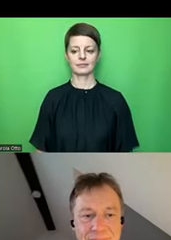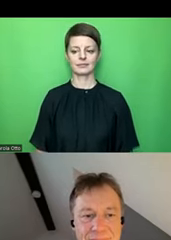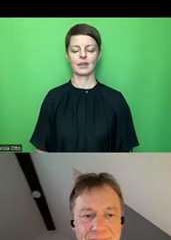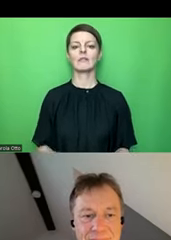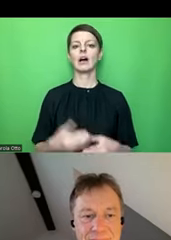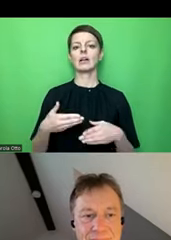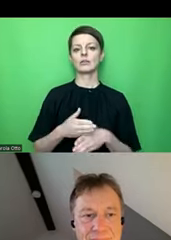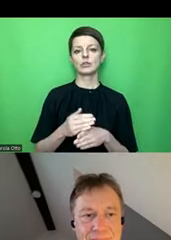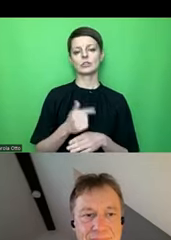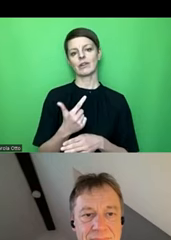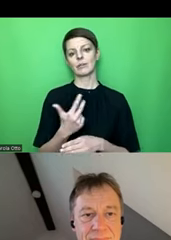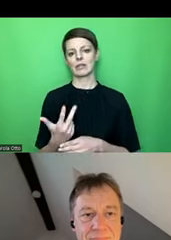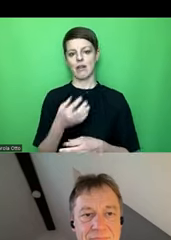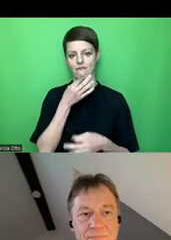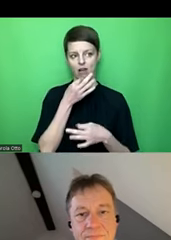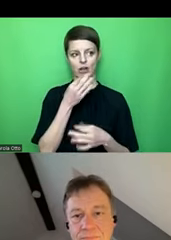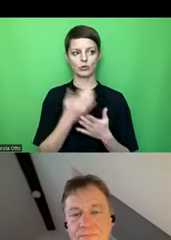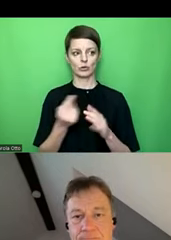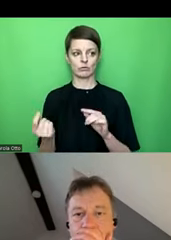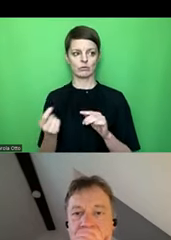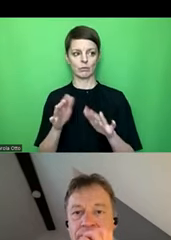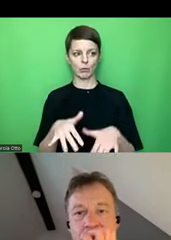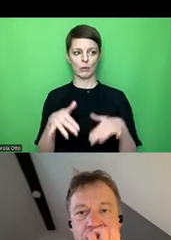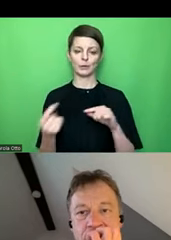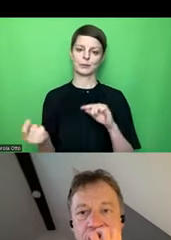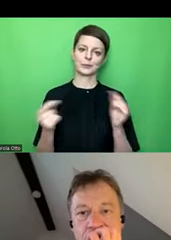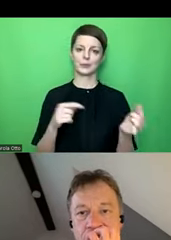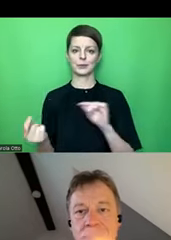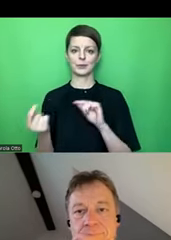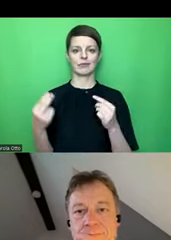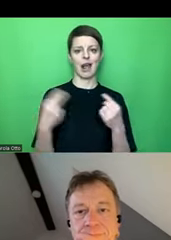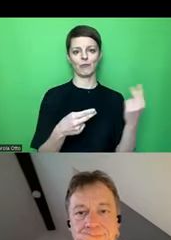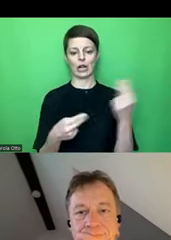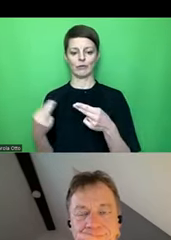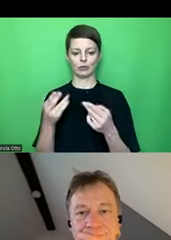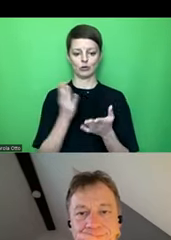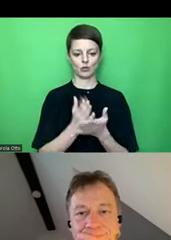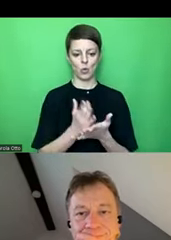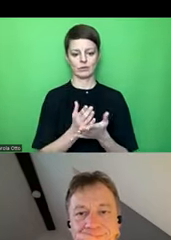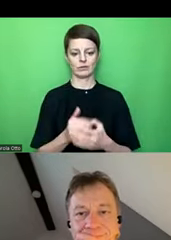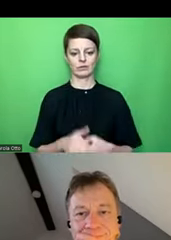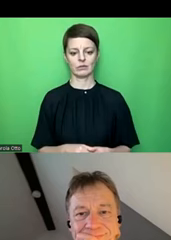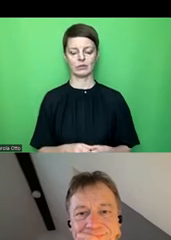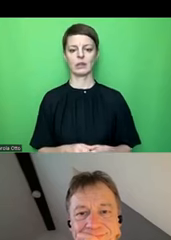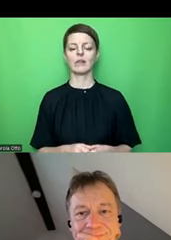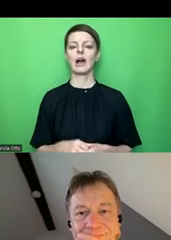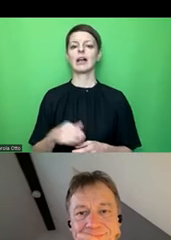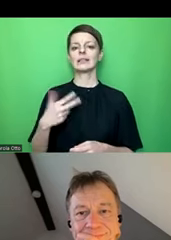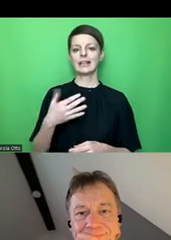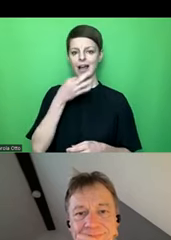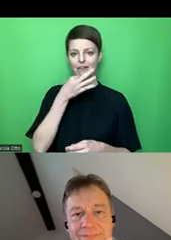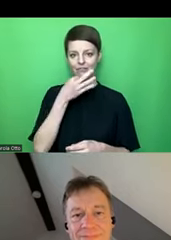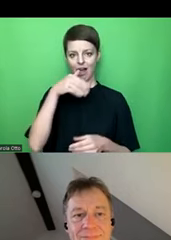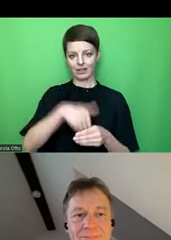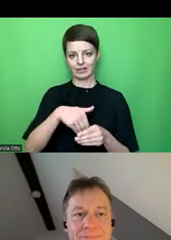Fragen, wo bereits das Publikum sich gegenseitig geantwortet hat. Es gab so drei Fragen, die alle in dieselbe